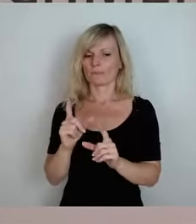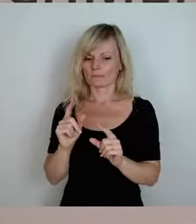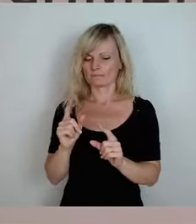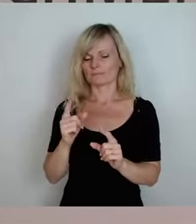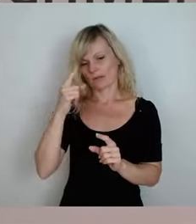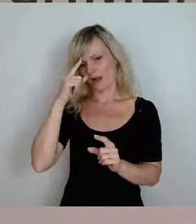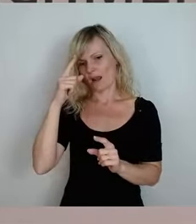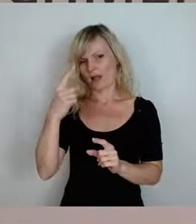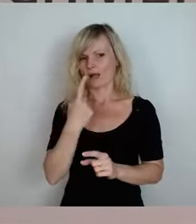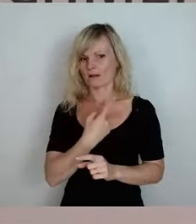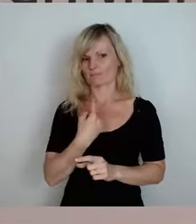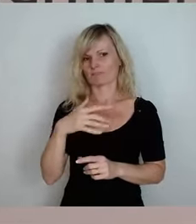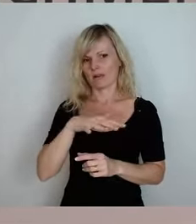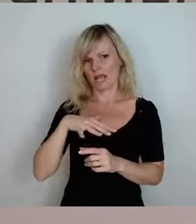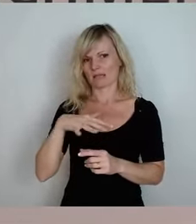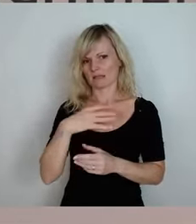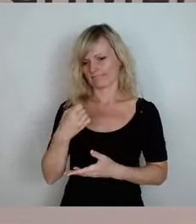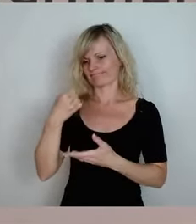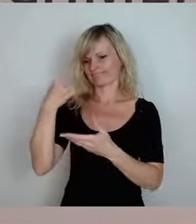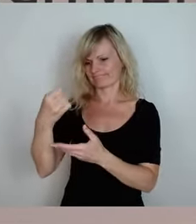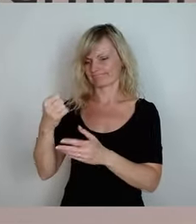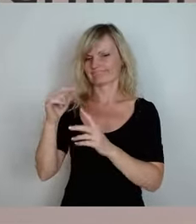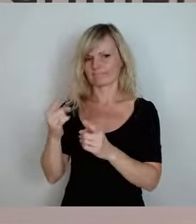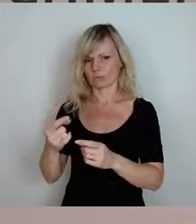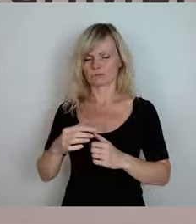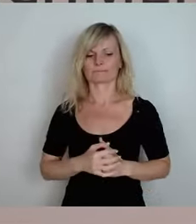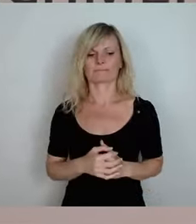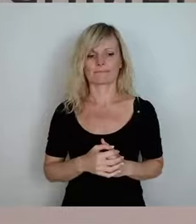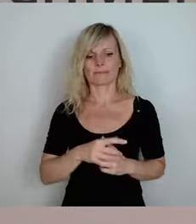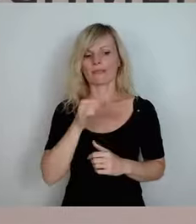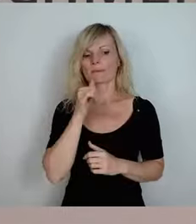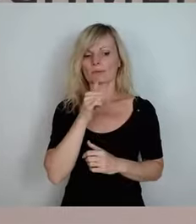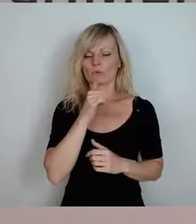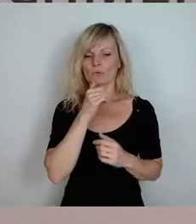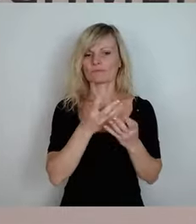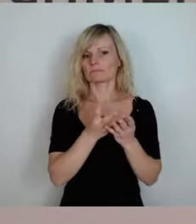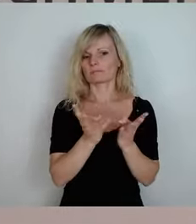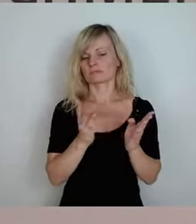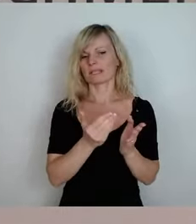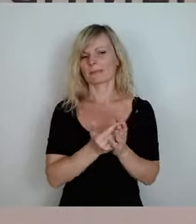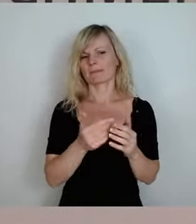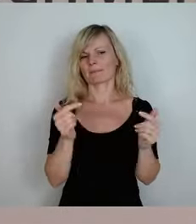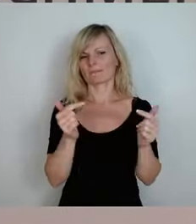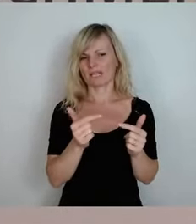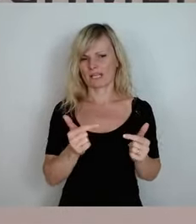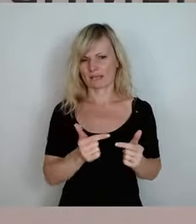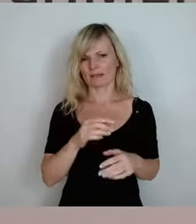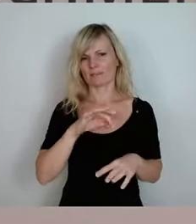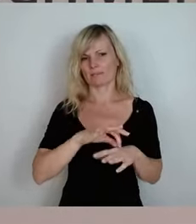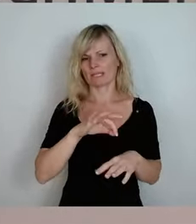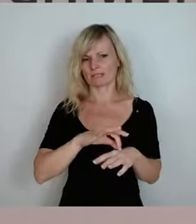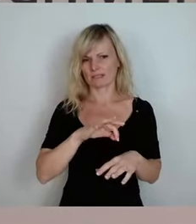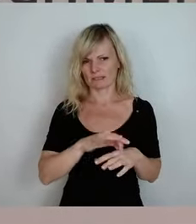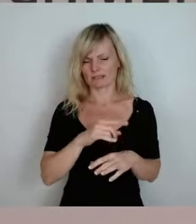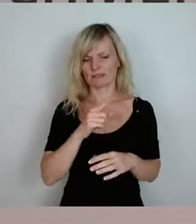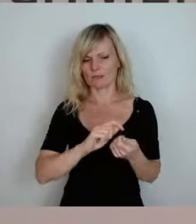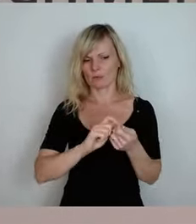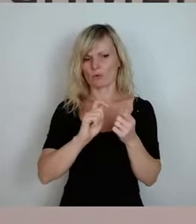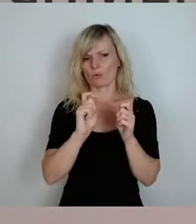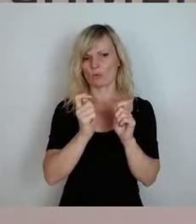Es gibt eine ganze Reihe von Berufen, Pflegeberufe, medizinische Berufe. Da sind jetzt mittlerweile die Umstellungen erfolgt.